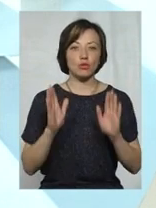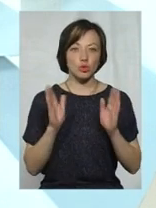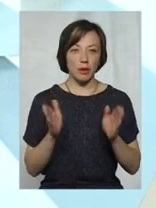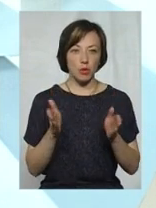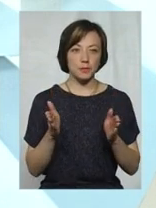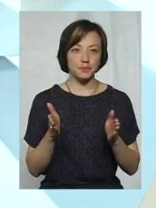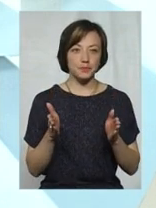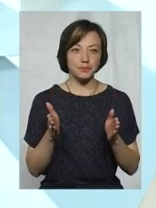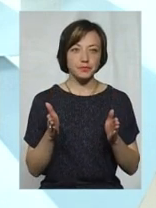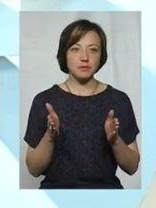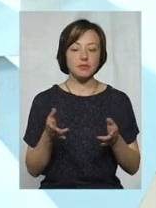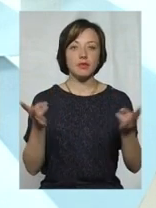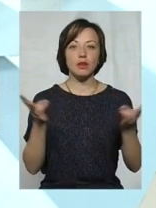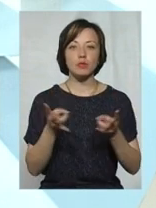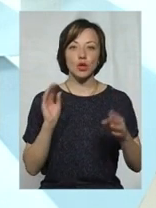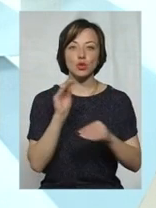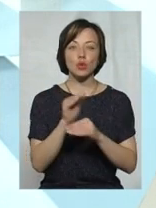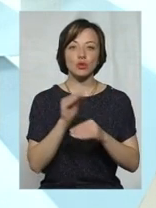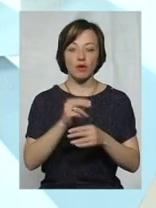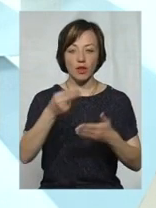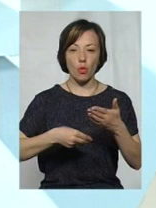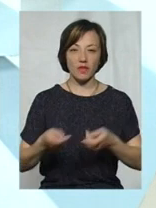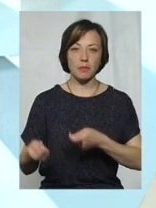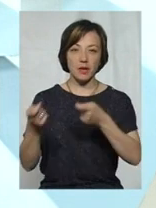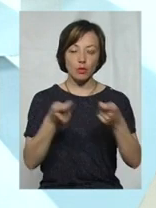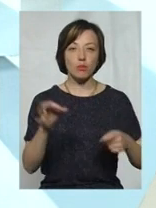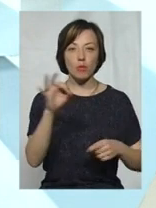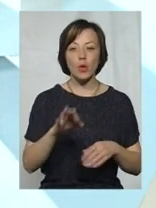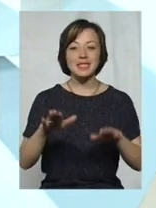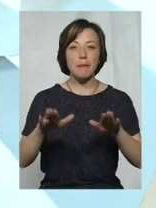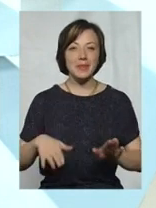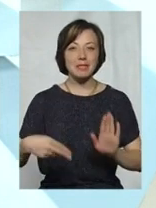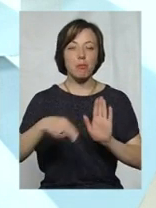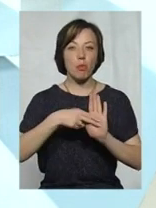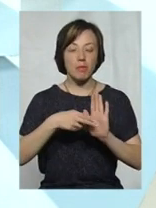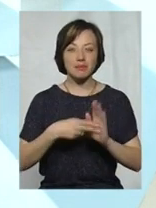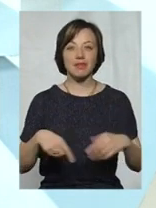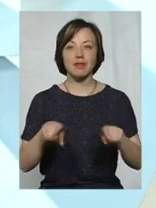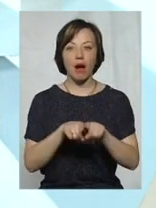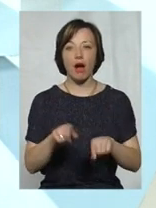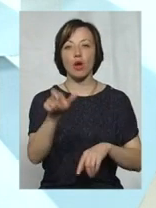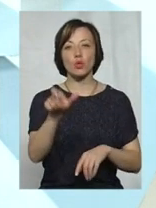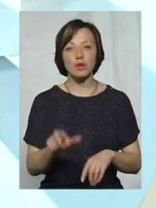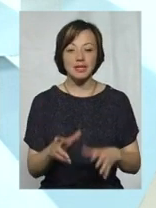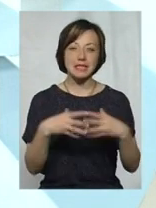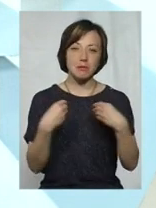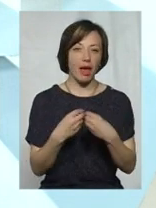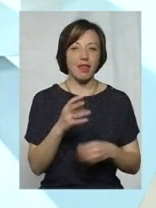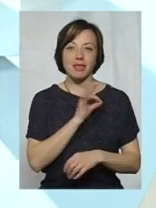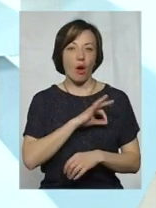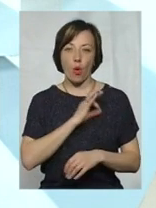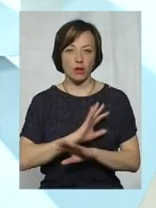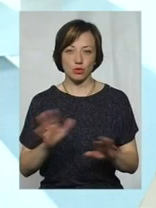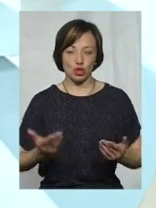тоді необхідно буде додаткові довідачки приносити про те, що за місцем реєстрації така сім'я не користується